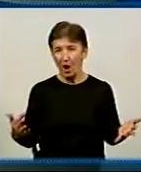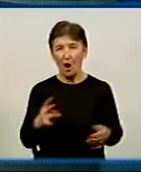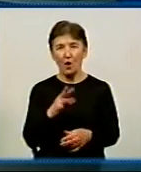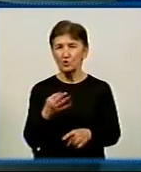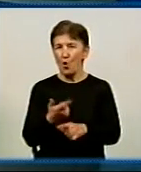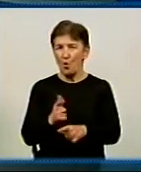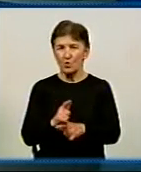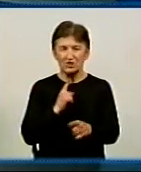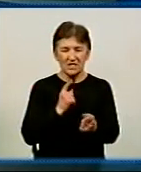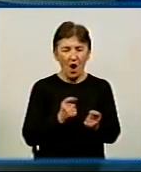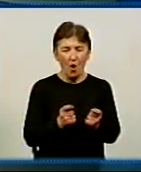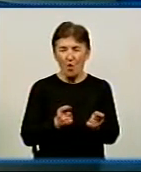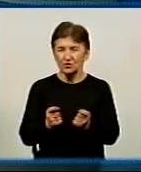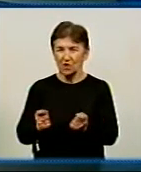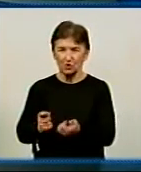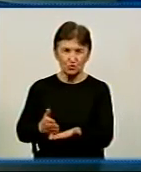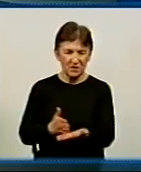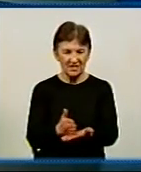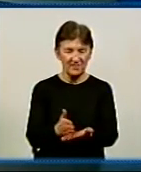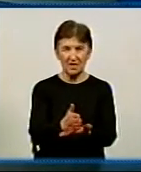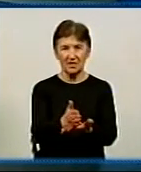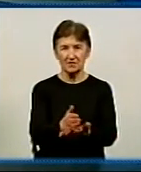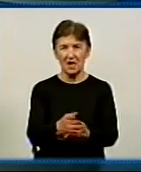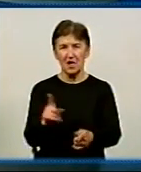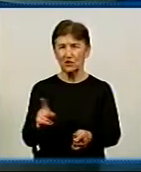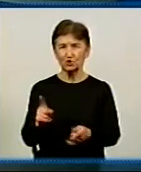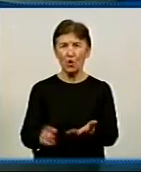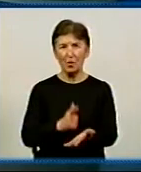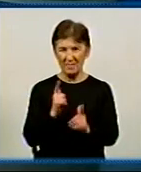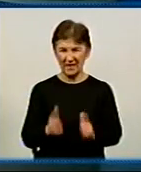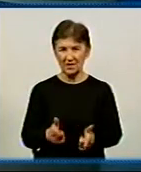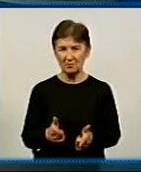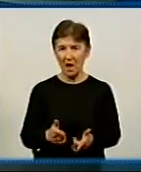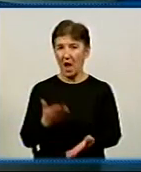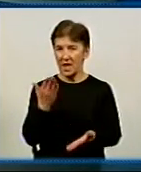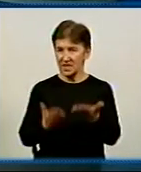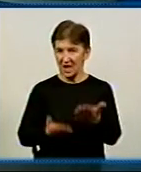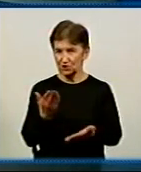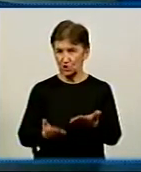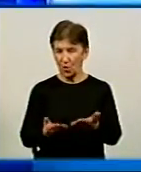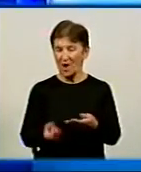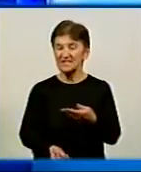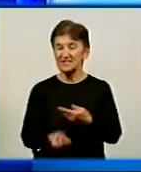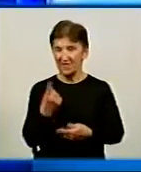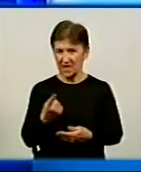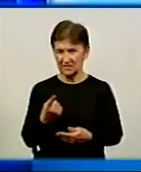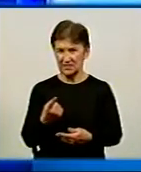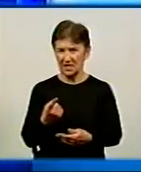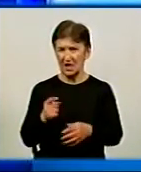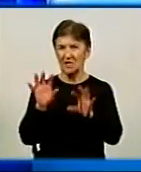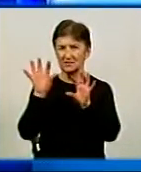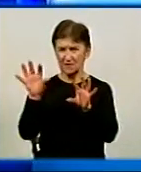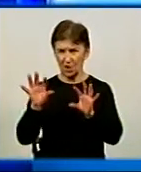дуже осторожні в цьому направліні двіжиться обсягнення, само приймає це. Якщо з'явиться закон, кількість капеланів в Збройних Силах збільшиться в